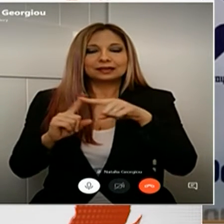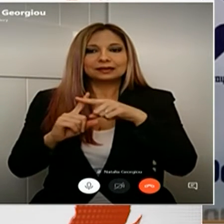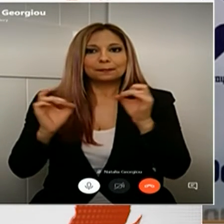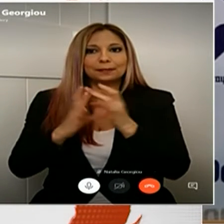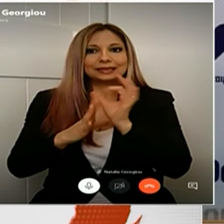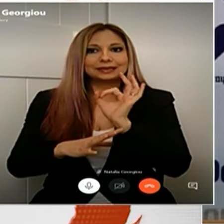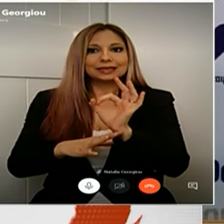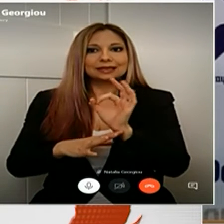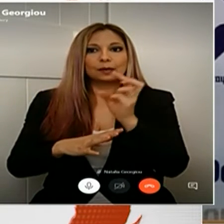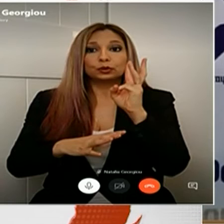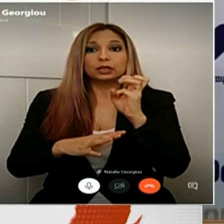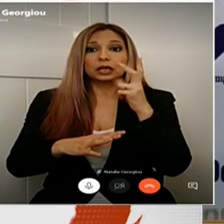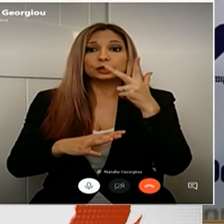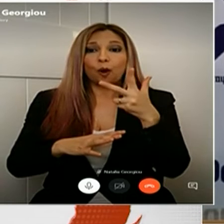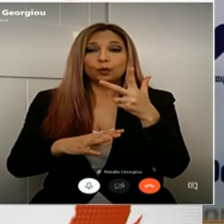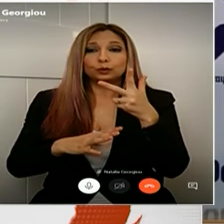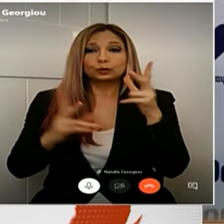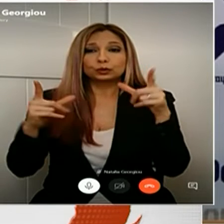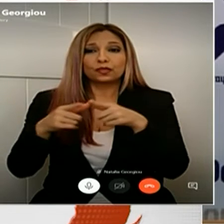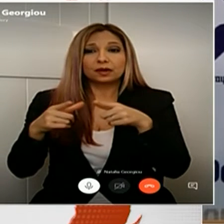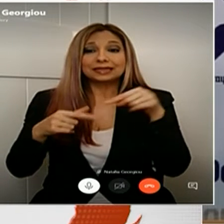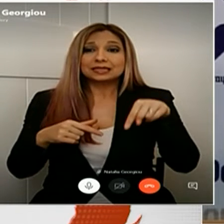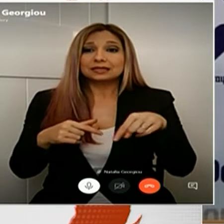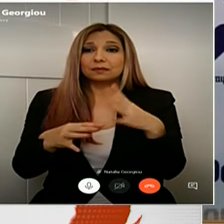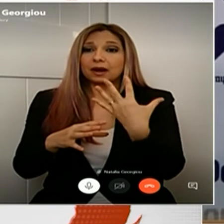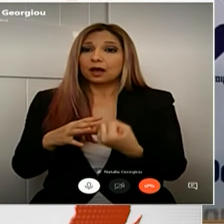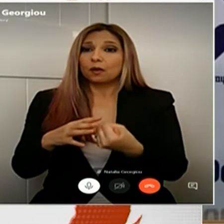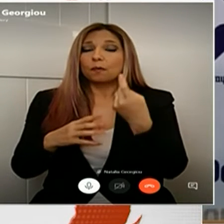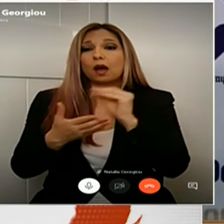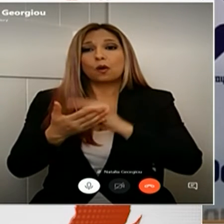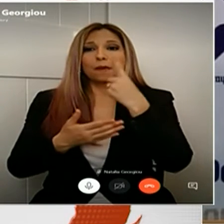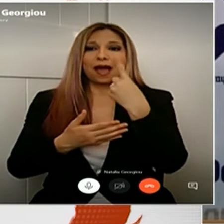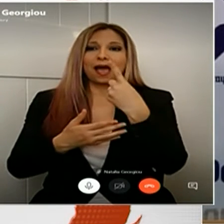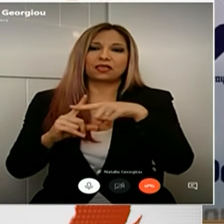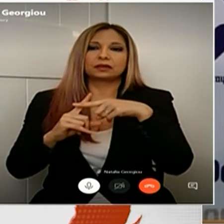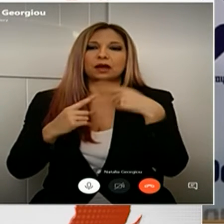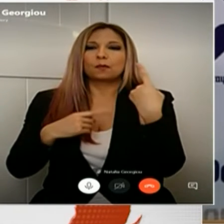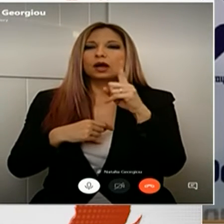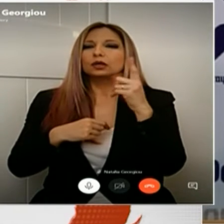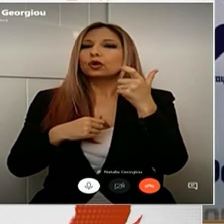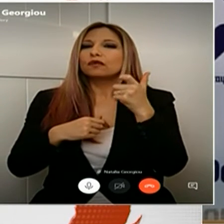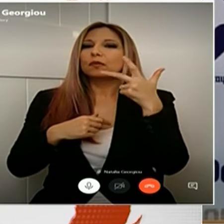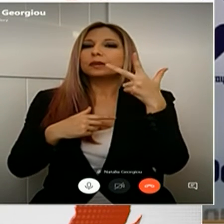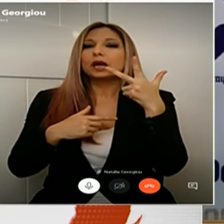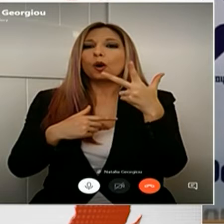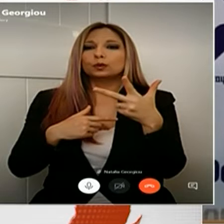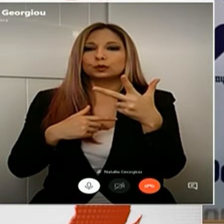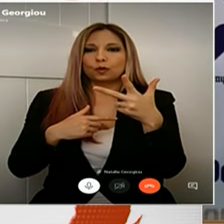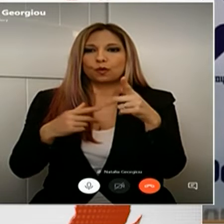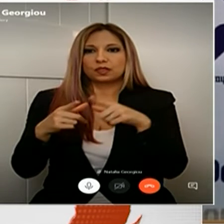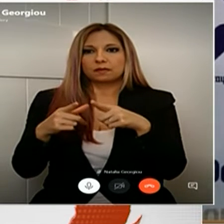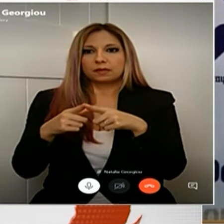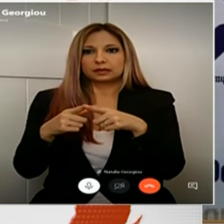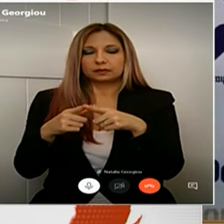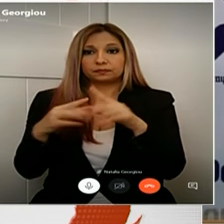δειγματοληψίες και σήμερα έχουμε ακόμα ένα θετικό από 178 δειγματοληψίες. Τα συνολικά